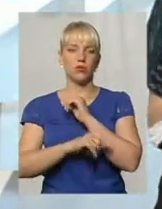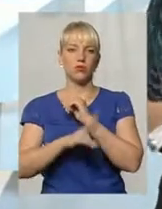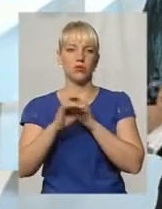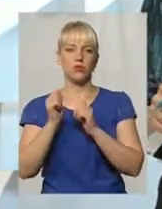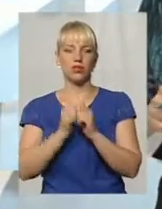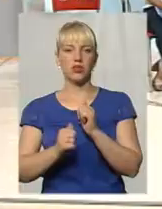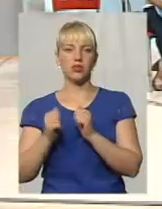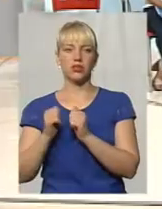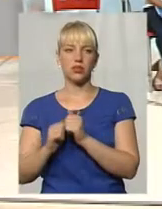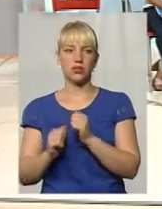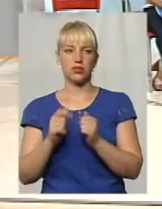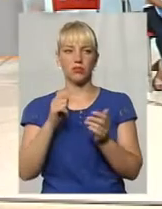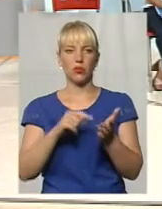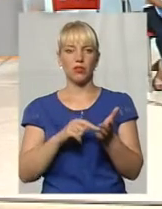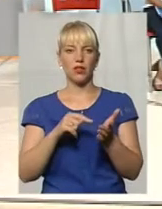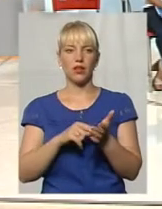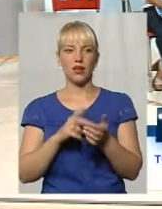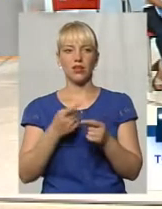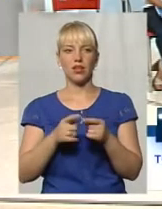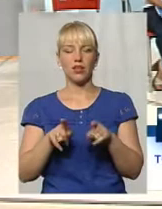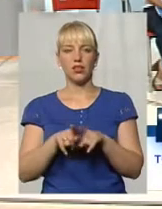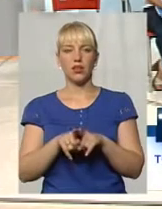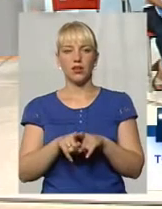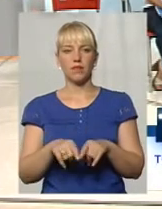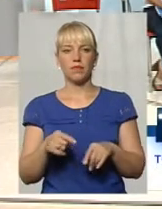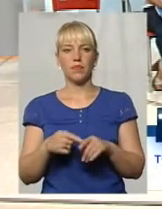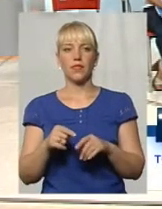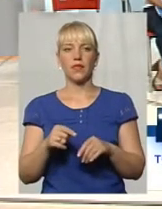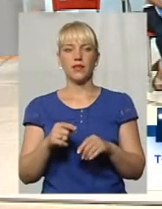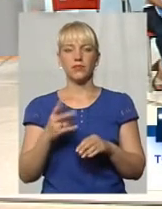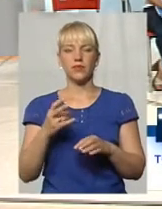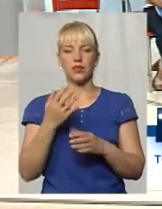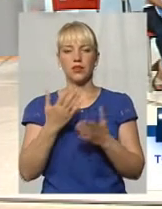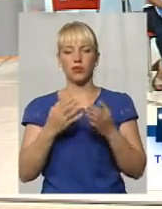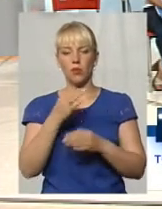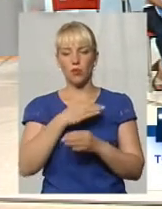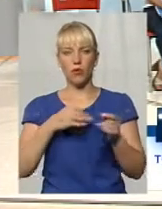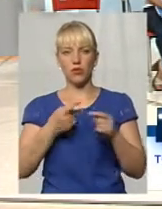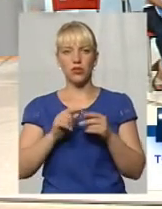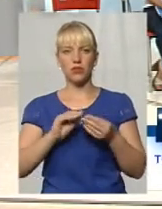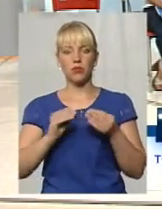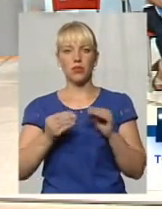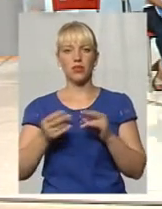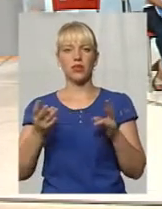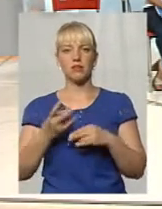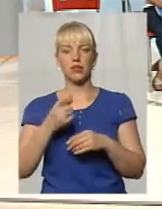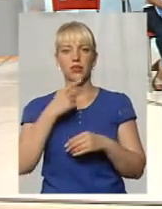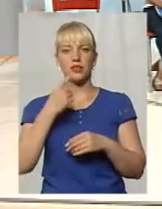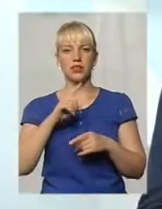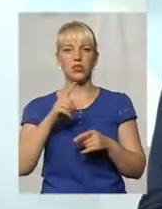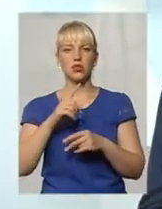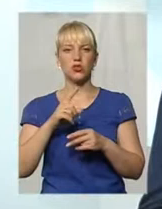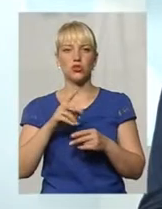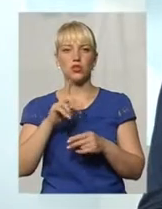найчастіше попадають саме на таких справах? У розв'язі обговорення даної проблематики то хотілося зазначити, що, в